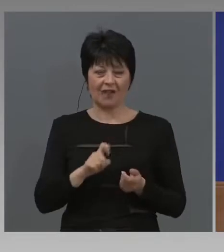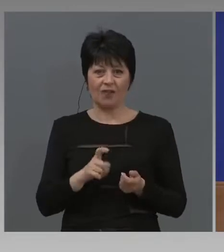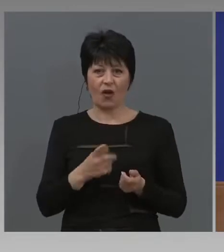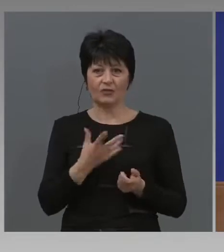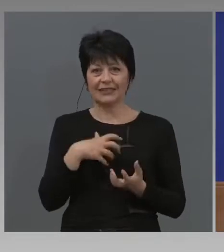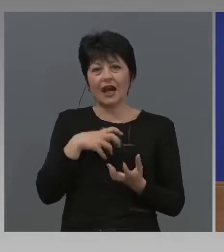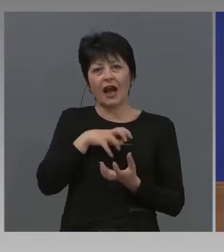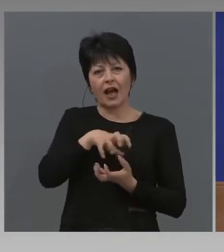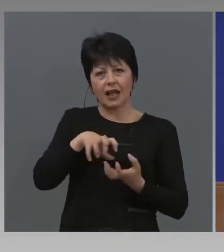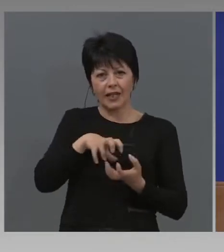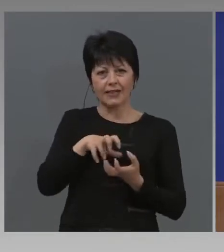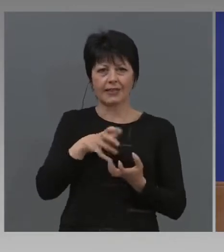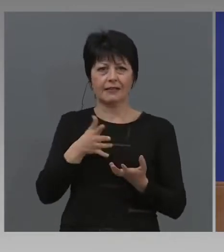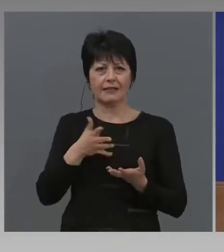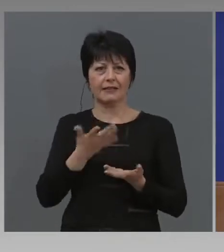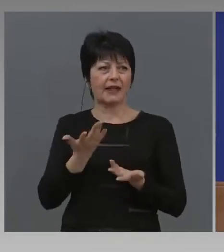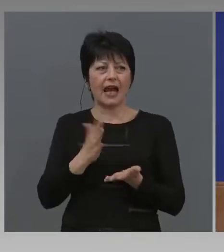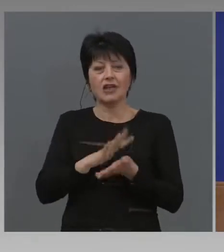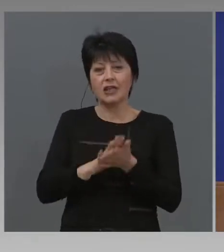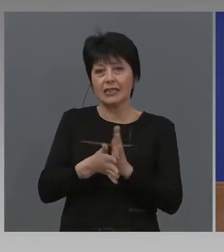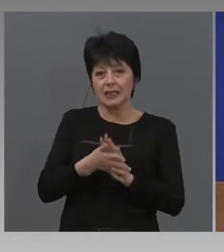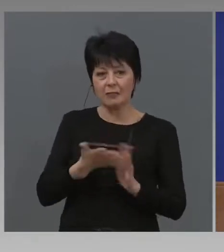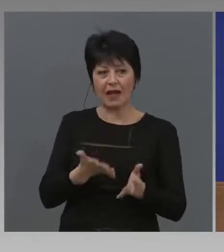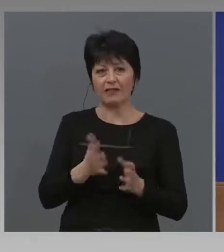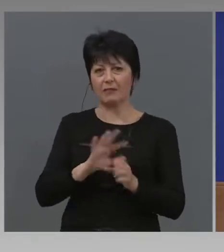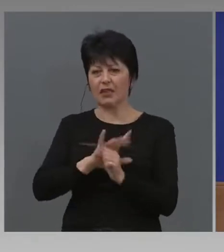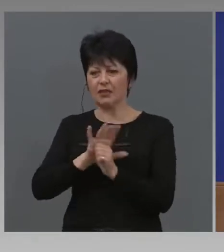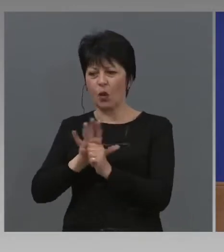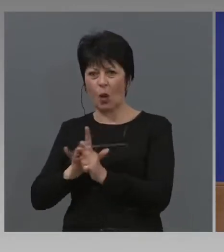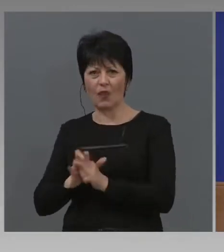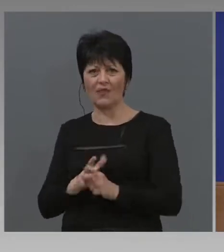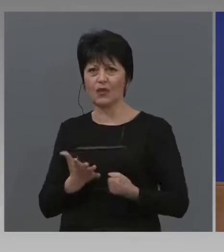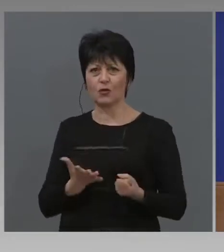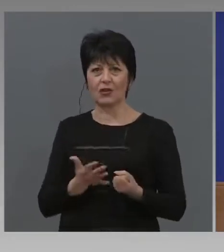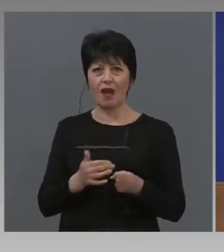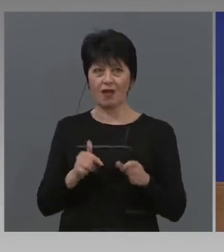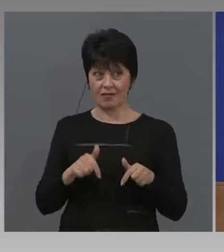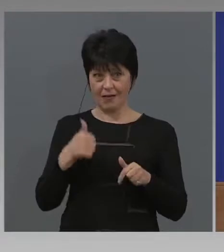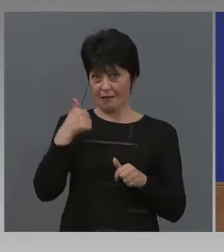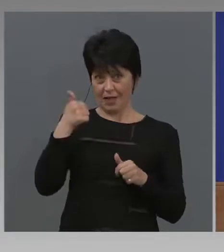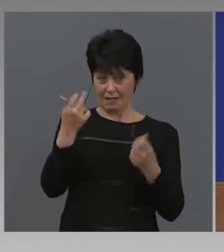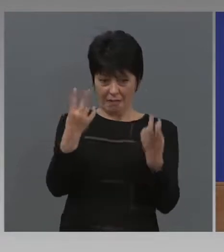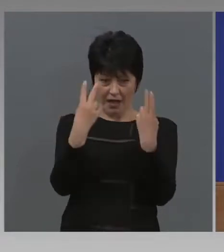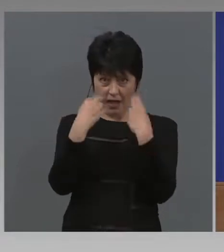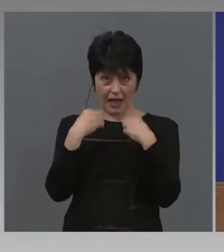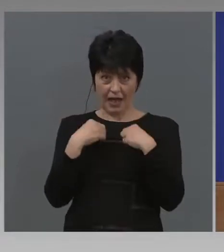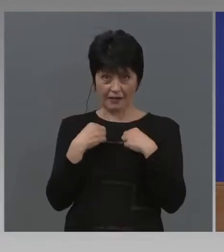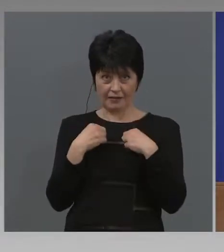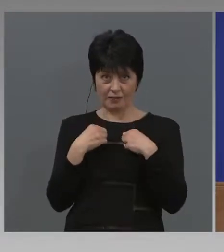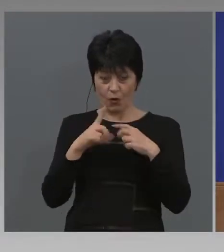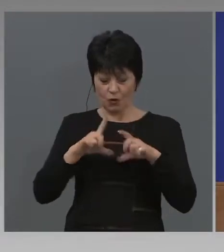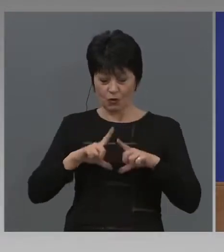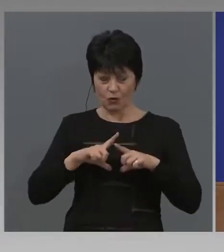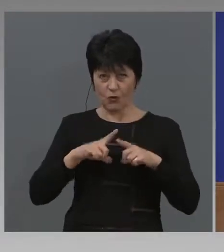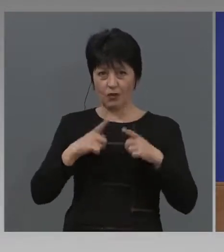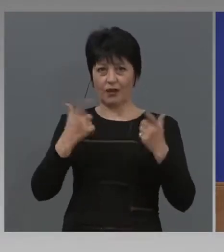За кризата и справянето с нея, коронавируса. Те не ви ли гледат сега? От сутрин до вечер.